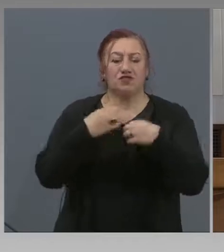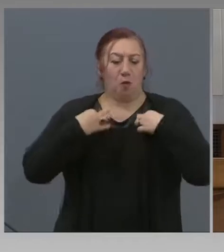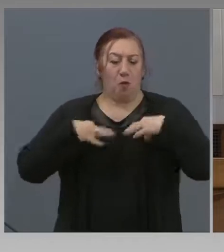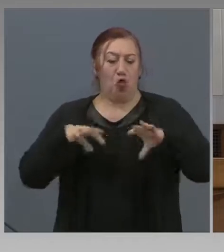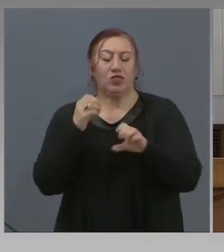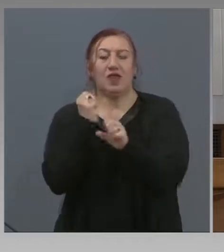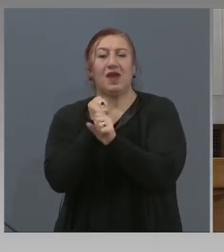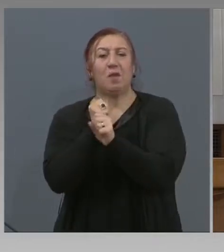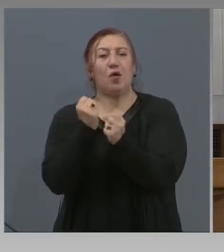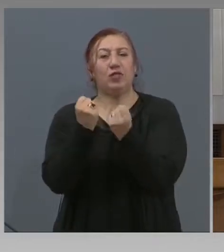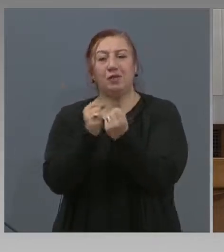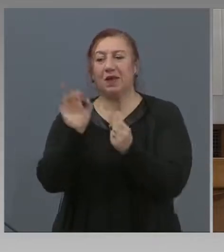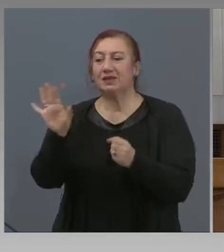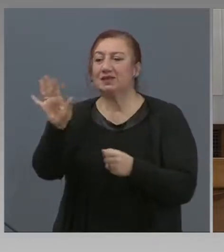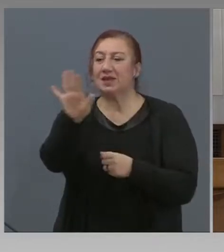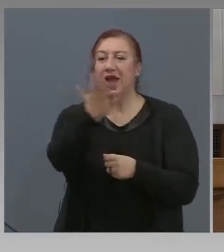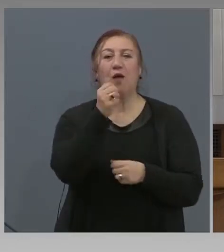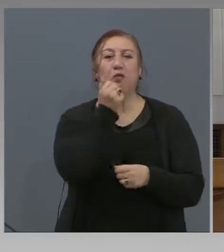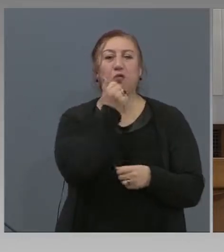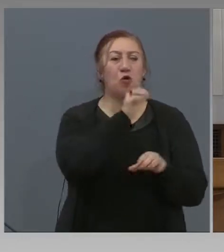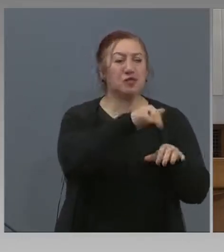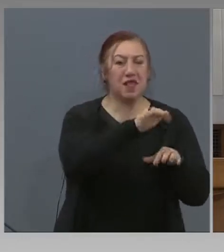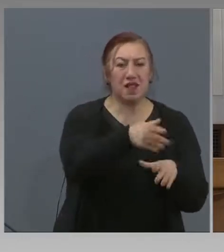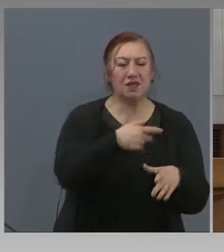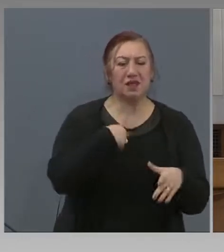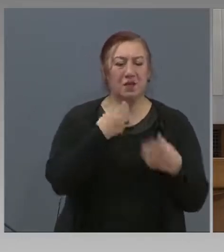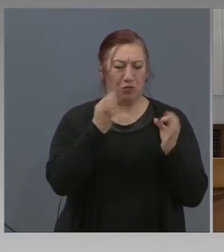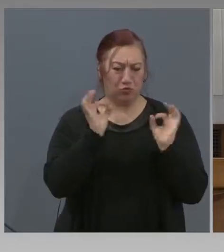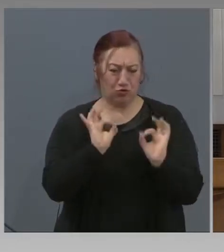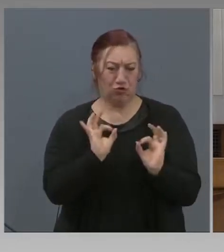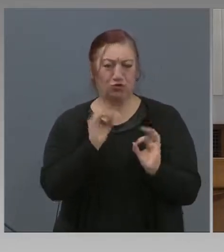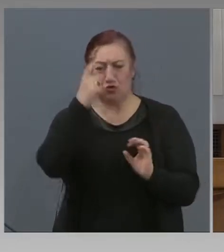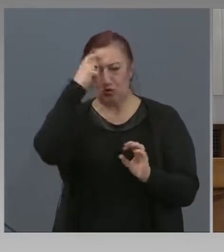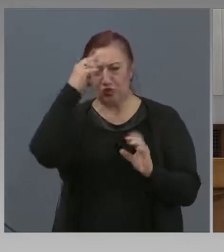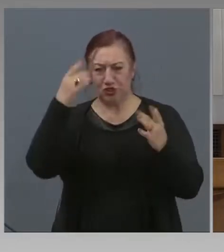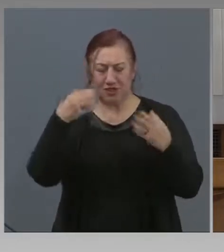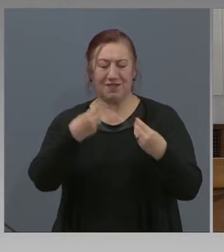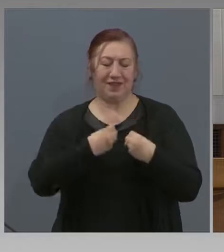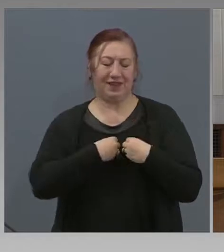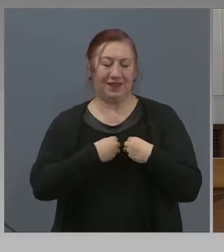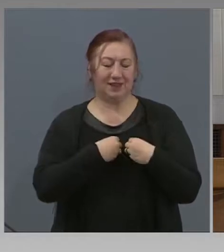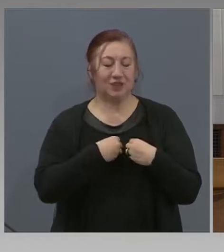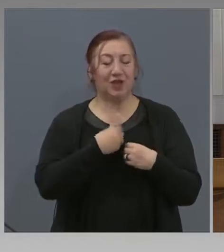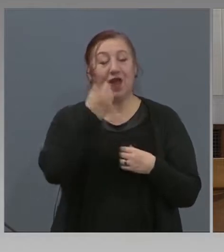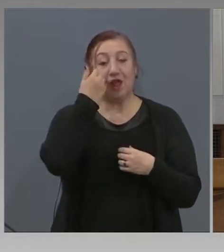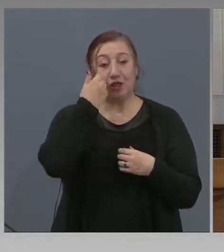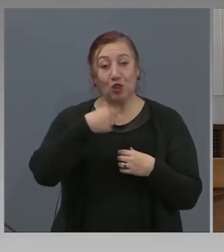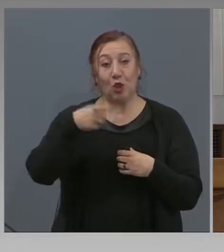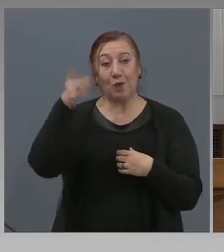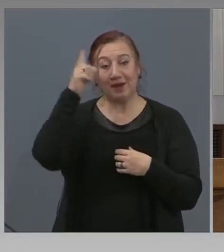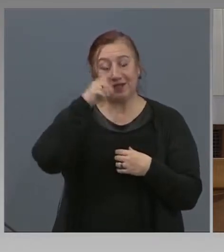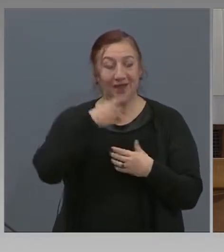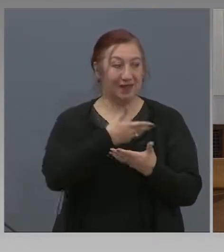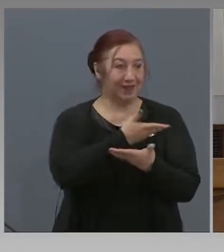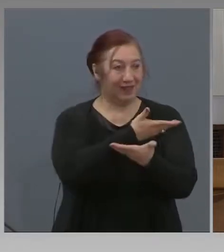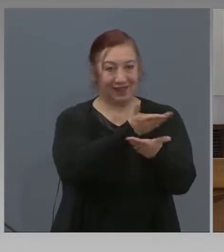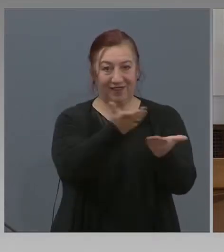в кои области, колко се очакват да бъдат едни цифри и при вас да ни кажете? Добър ден от мен на всички.